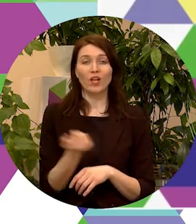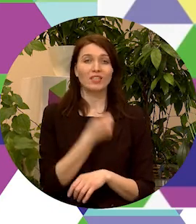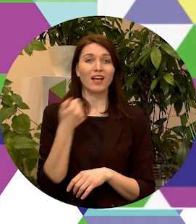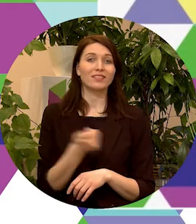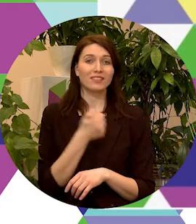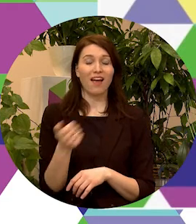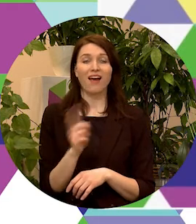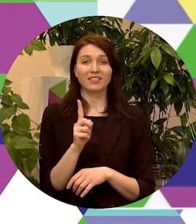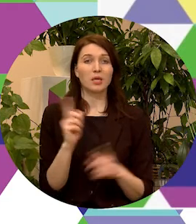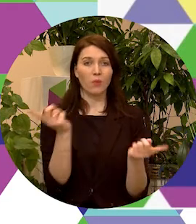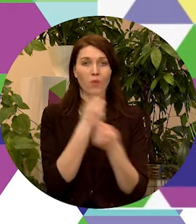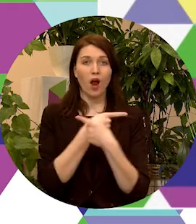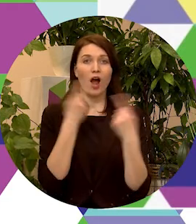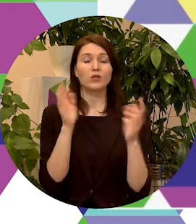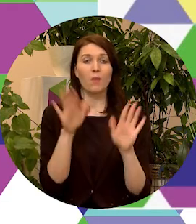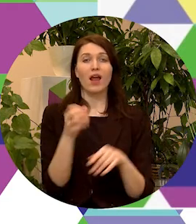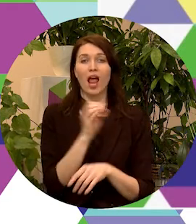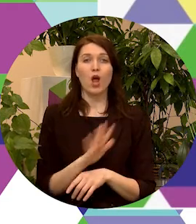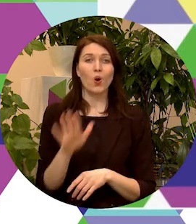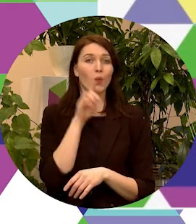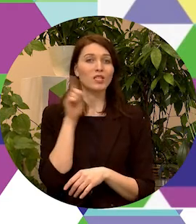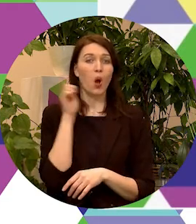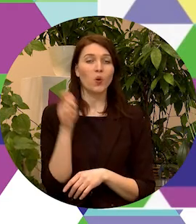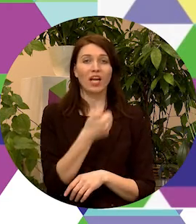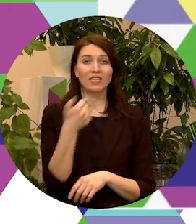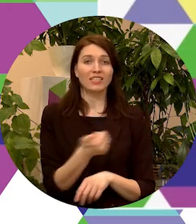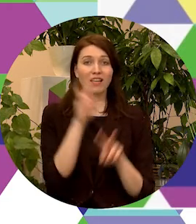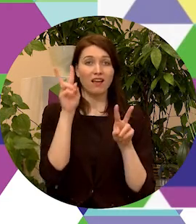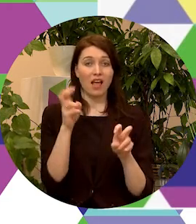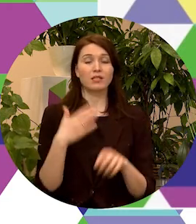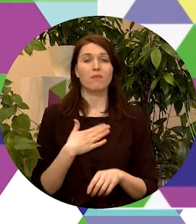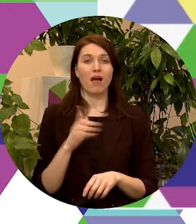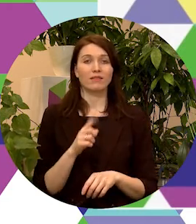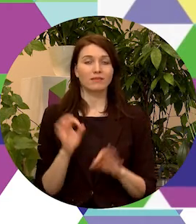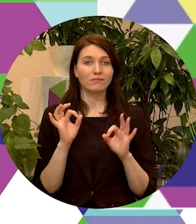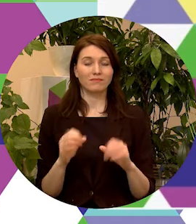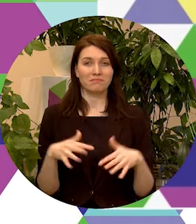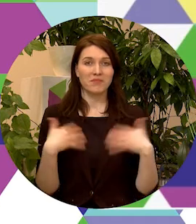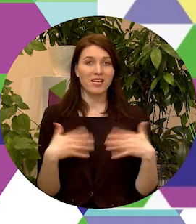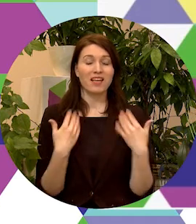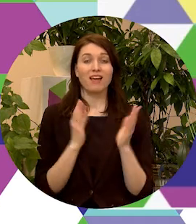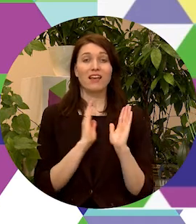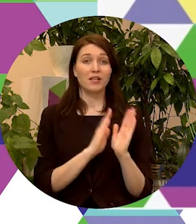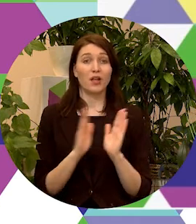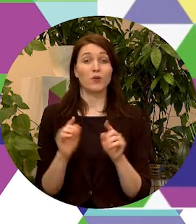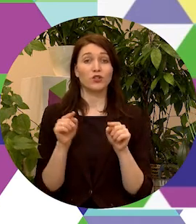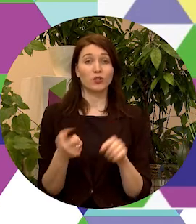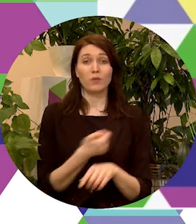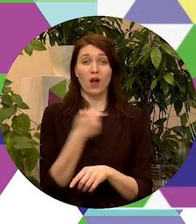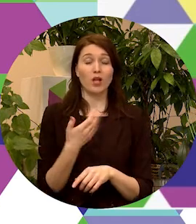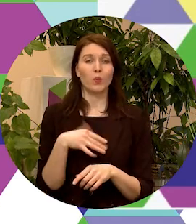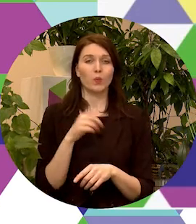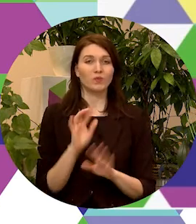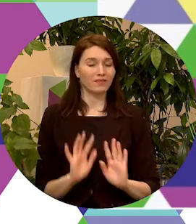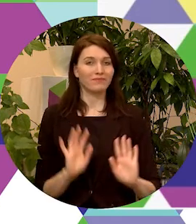gads ir pasludināts par Eiropas jaunatnes gadu, un man ir patiesis prieks, ka, gatavojoties tam, mums ir